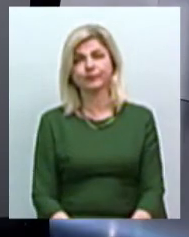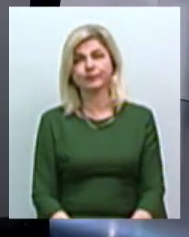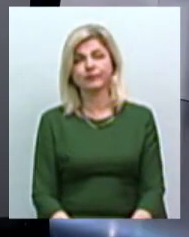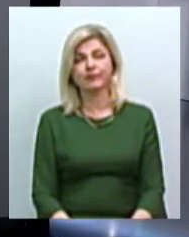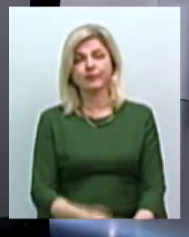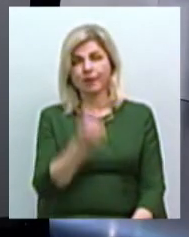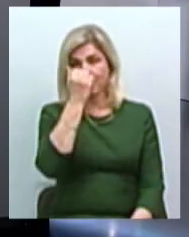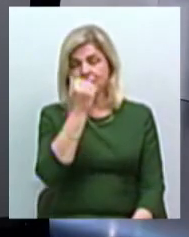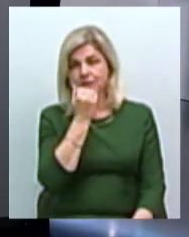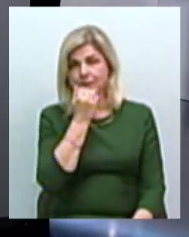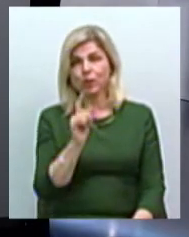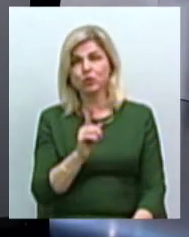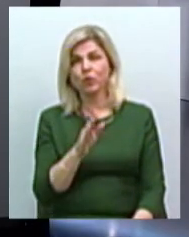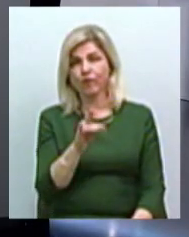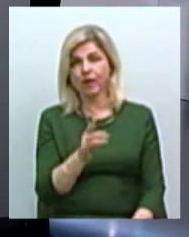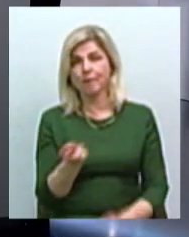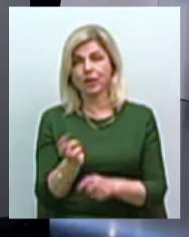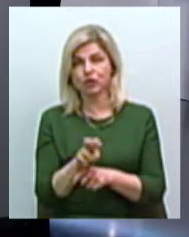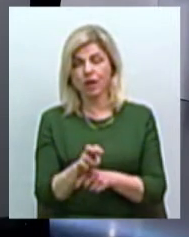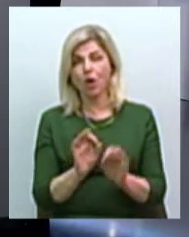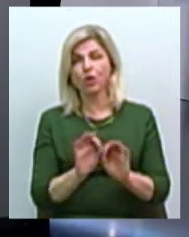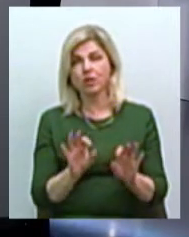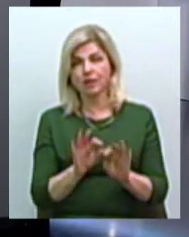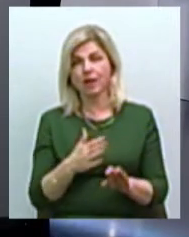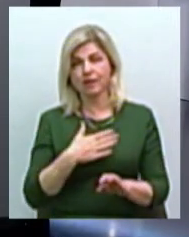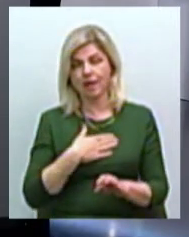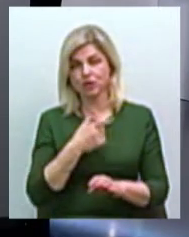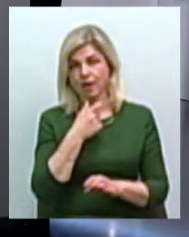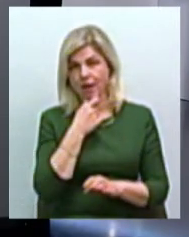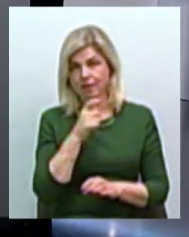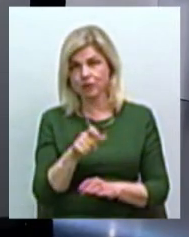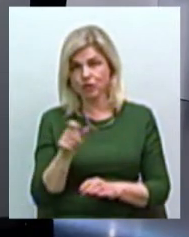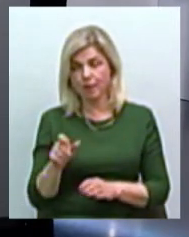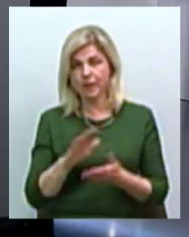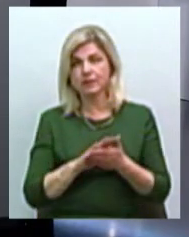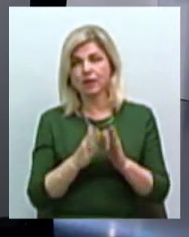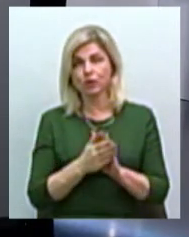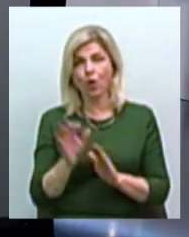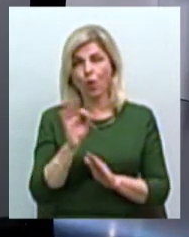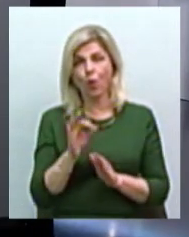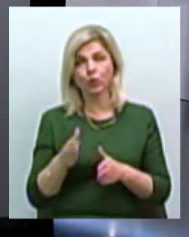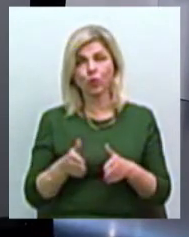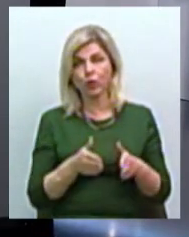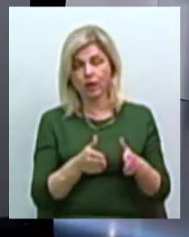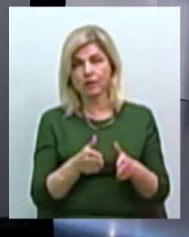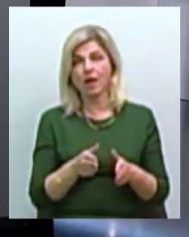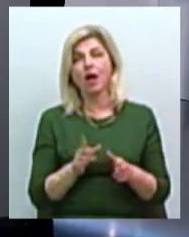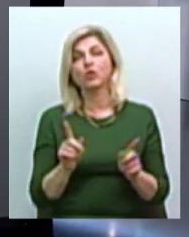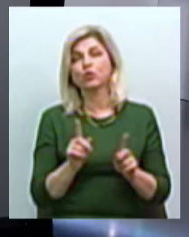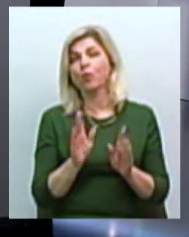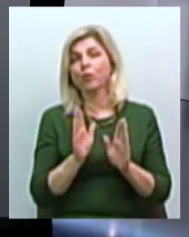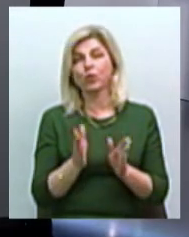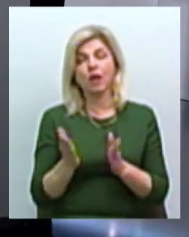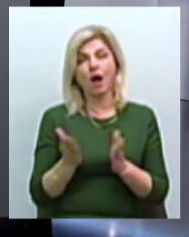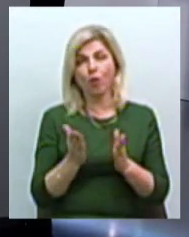Михайло, наспасибі, що сьогодні ви і прийшли і роз'яснили нашим глядачам ситуацію щодо місцевих доріг, якою буде наступна тема,